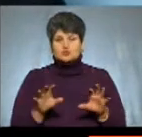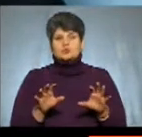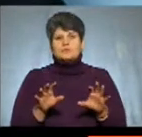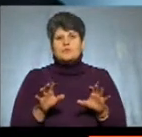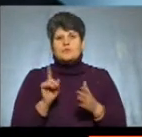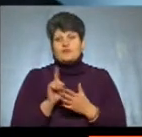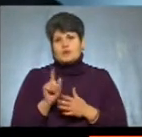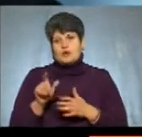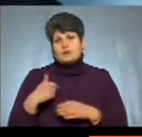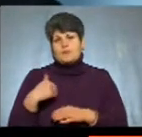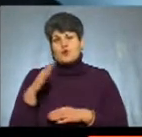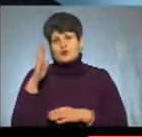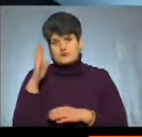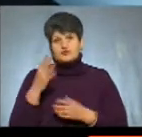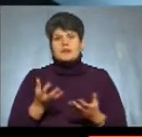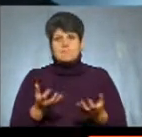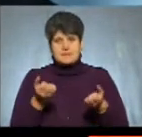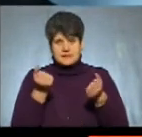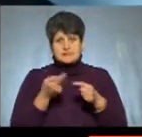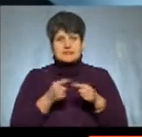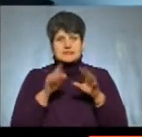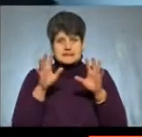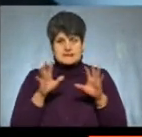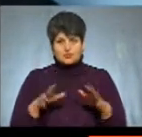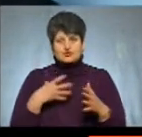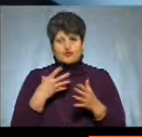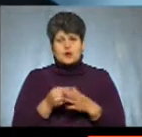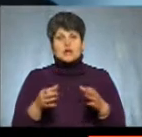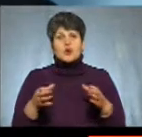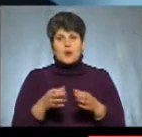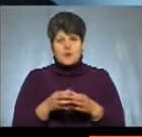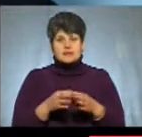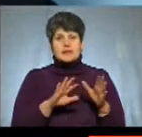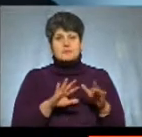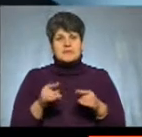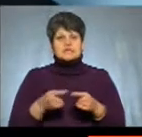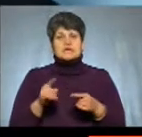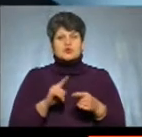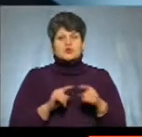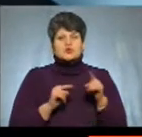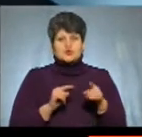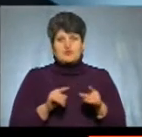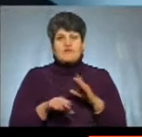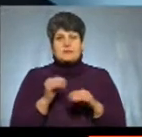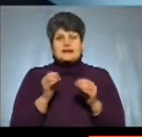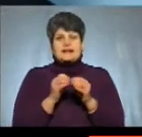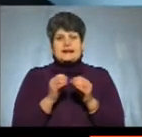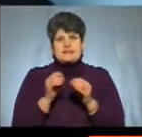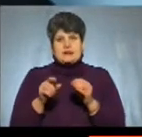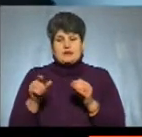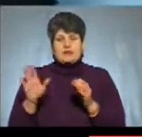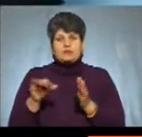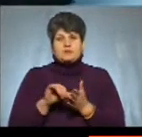повинні люди проголосувати, що вони підтримують такий статут своєї громади. І після того вибрати 10 людей, які будуть